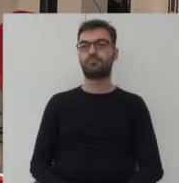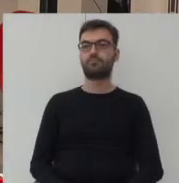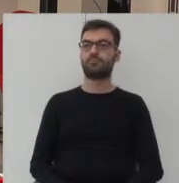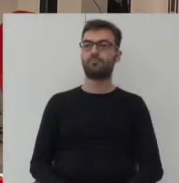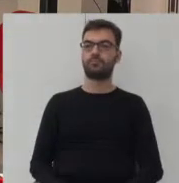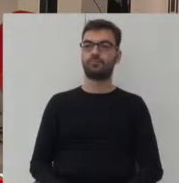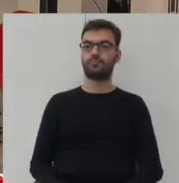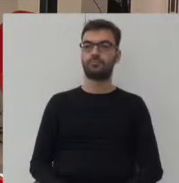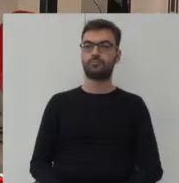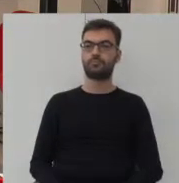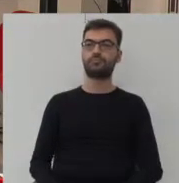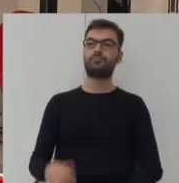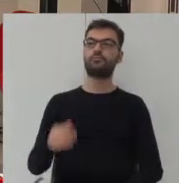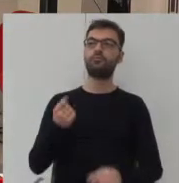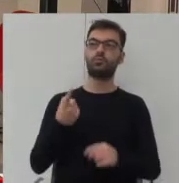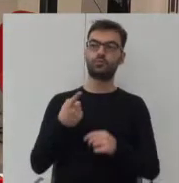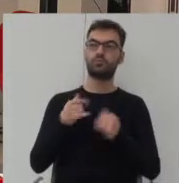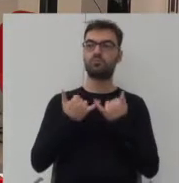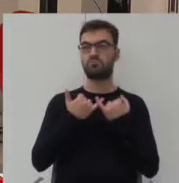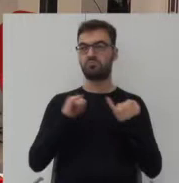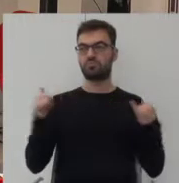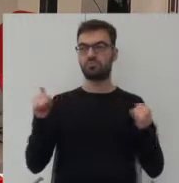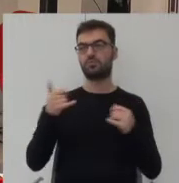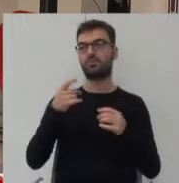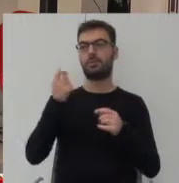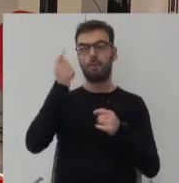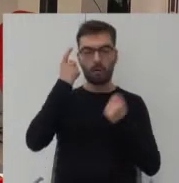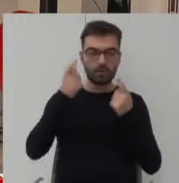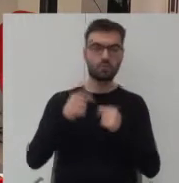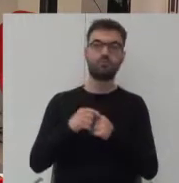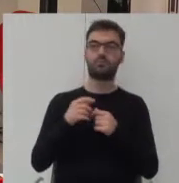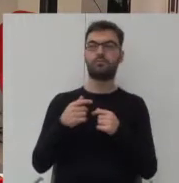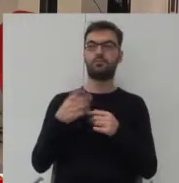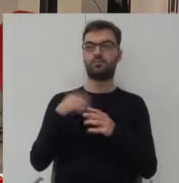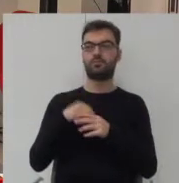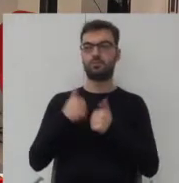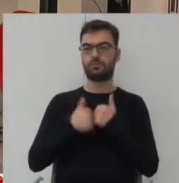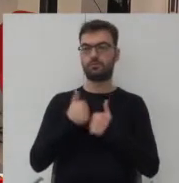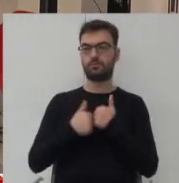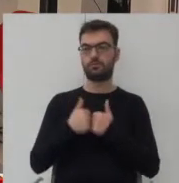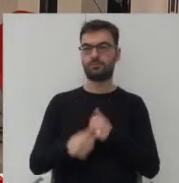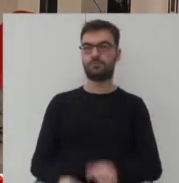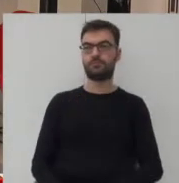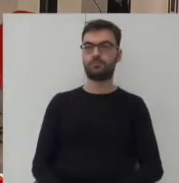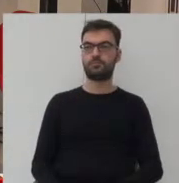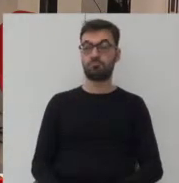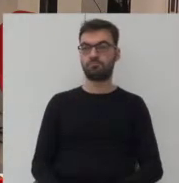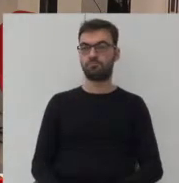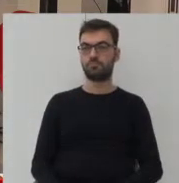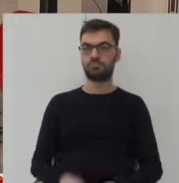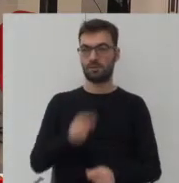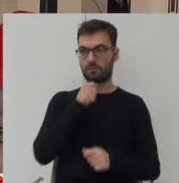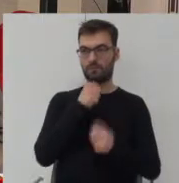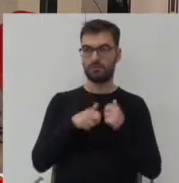pojawiło się wiele różnorodnych koncepcji w tym konkursie. Halo? Tak jest. W tym